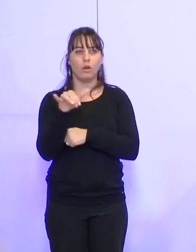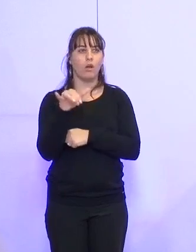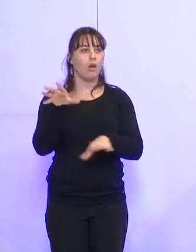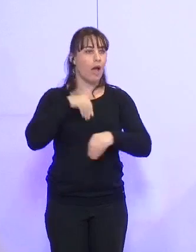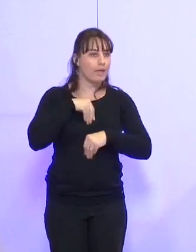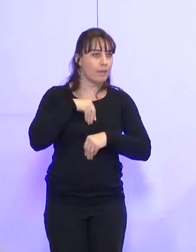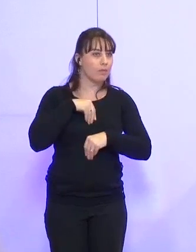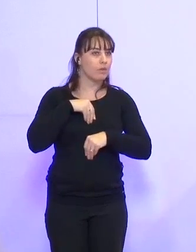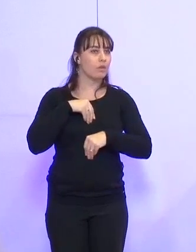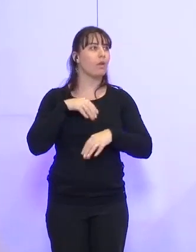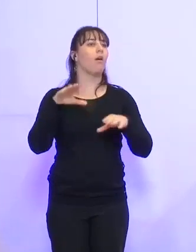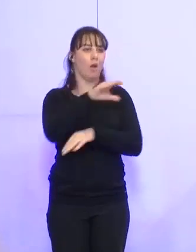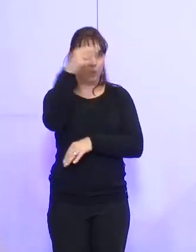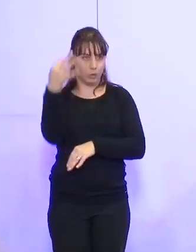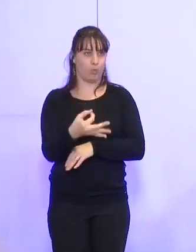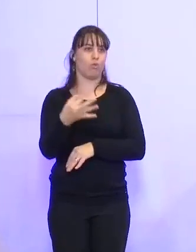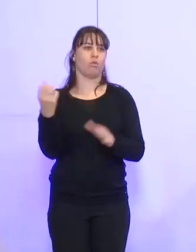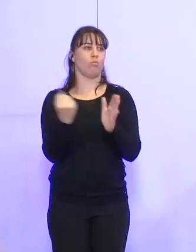pour ? Unanimité.